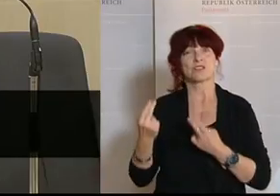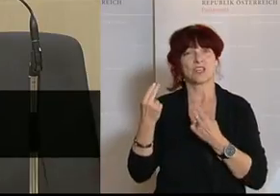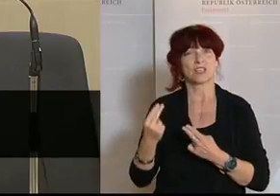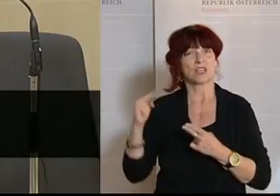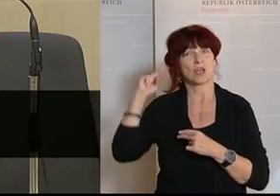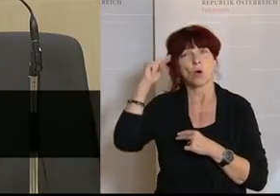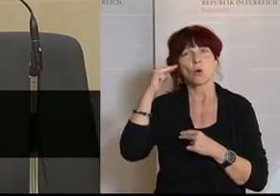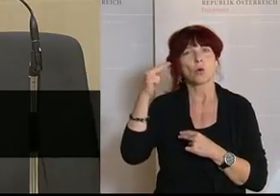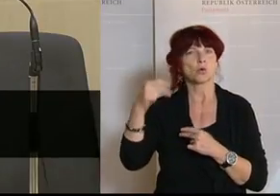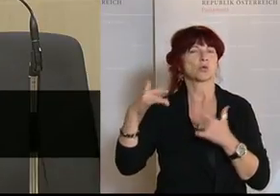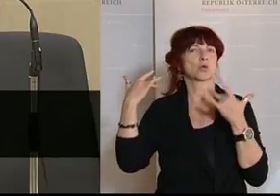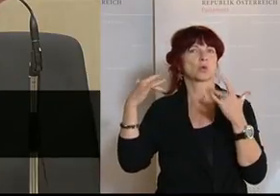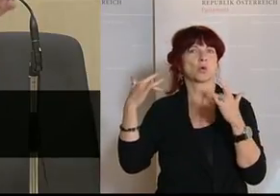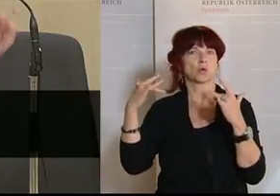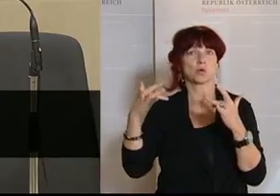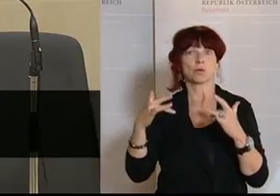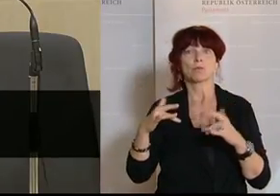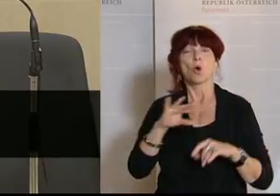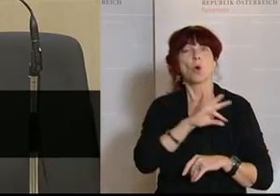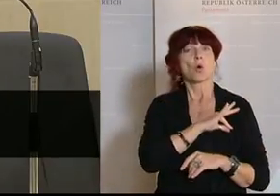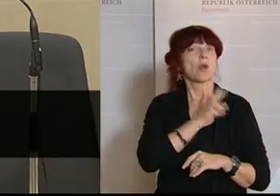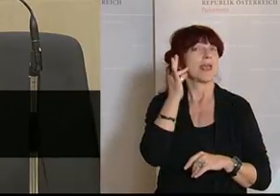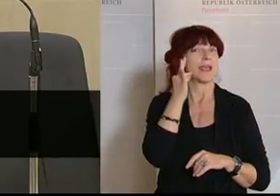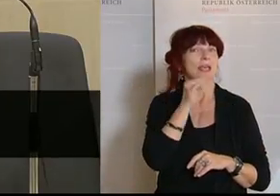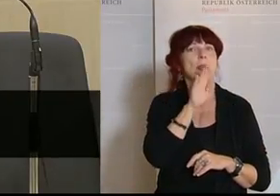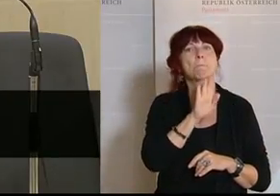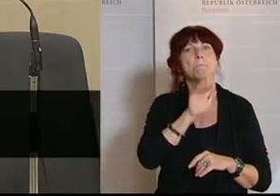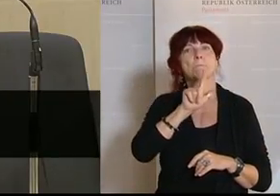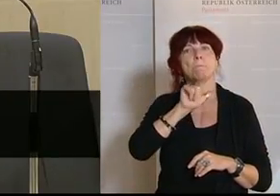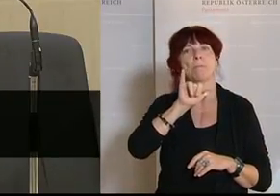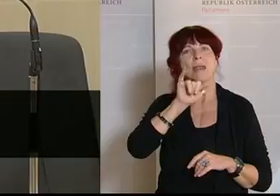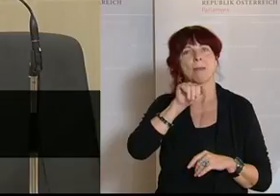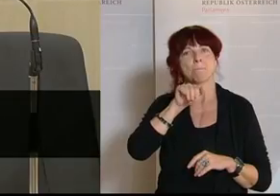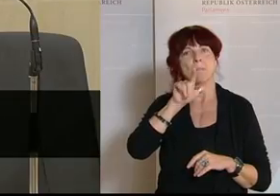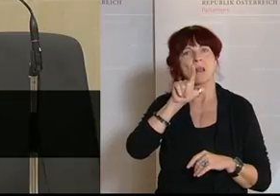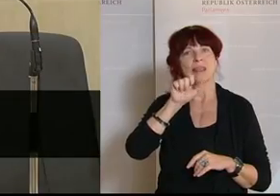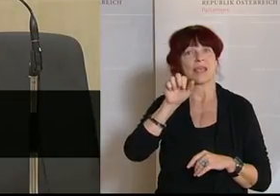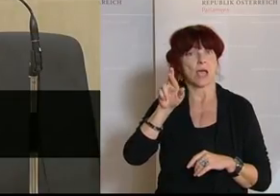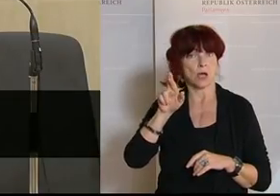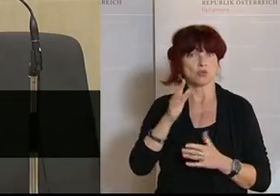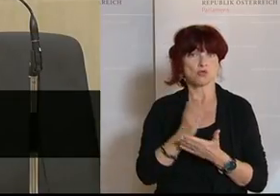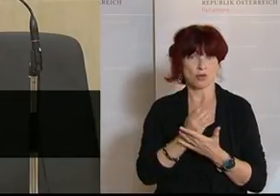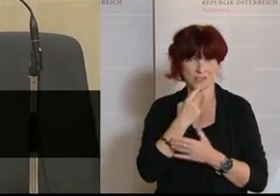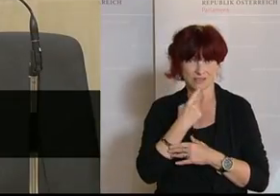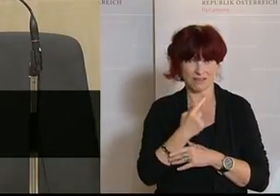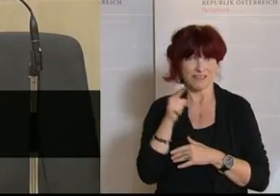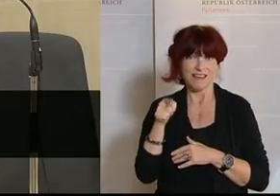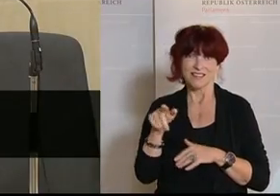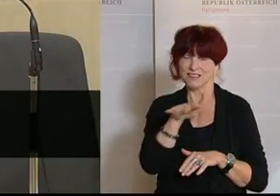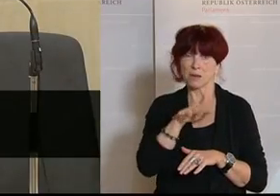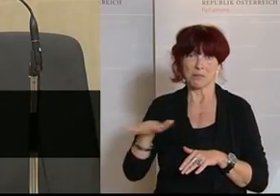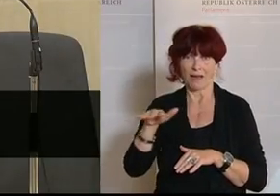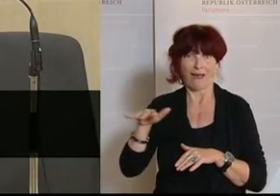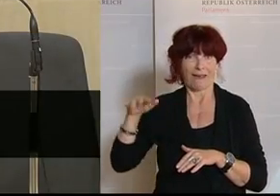Blimmlinger zuerst gesagt hat, dieser Bereich hat auch schon in den letzten Jahren, in vielen Jahren, darunter